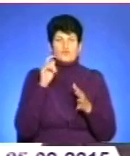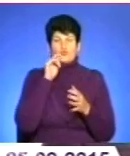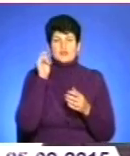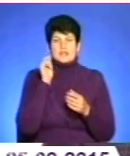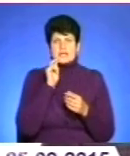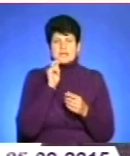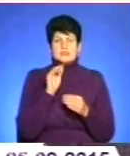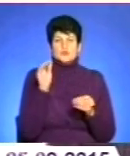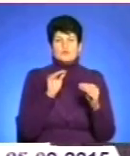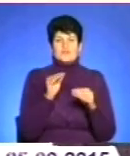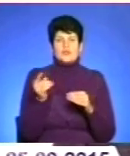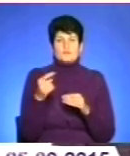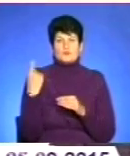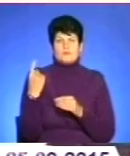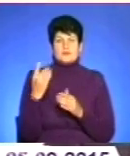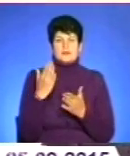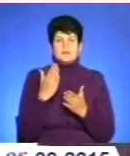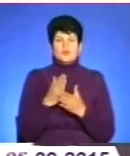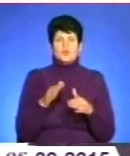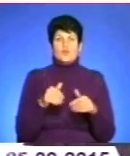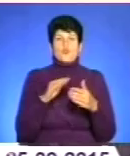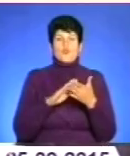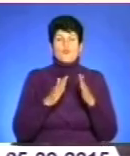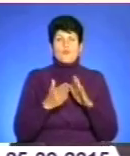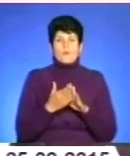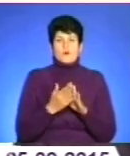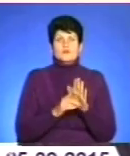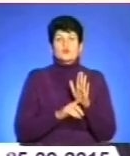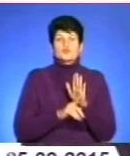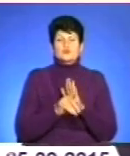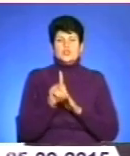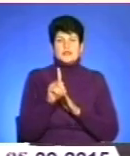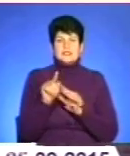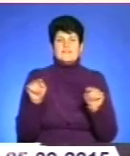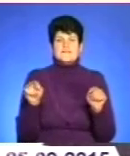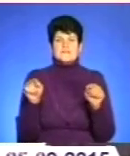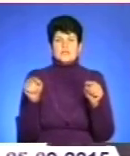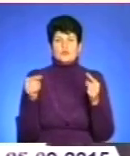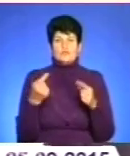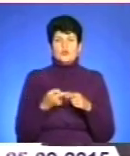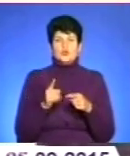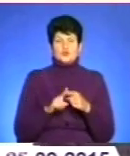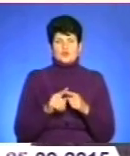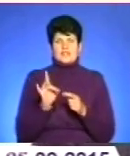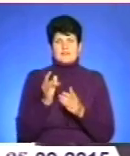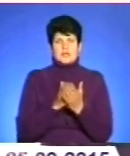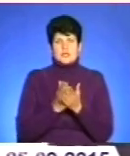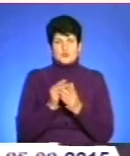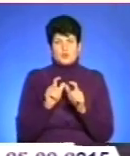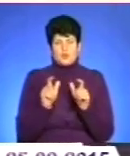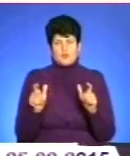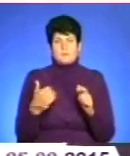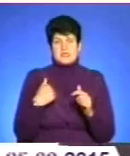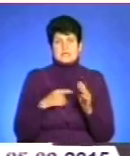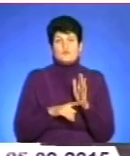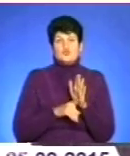в Тернопільській області, дають передумови якраз почати відновлювати цю інфраструктуру. Саме тому ми започаткували те,